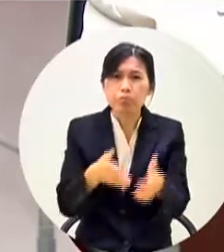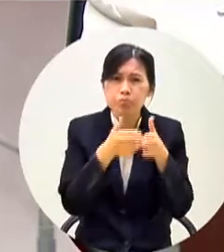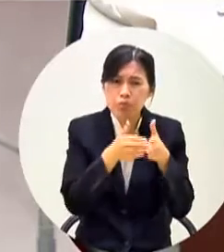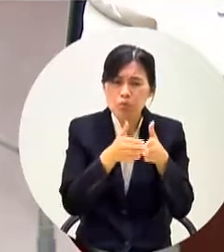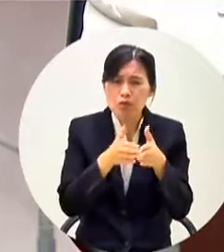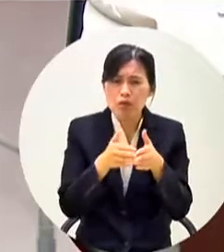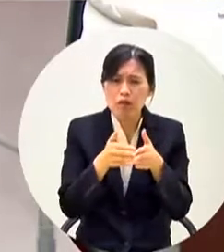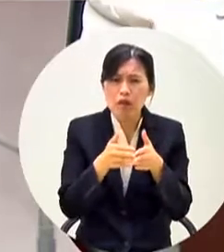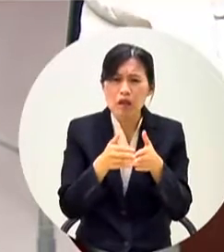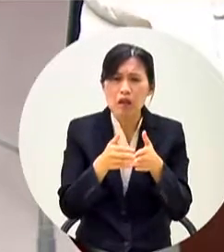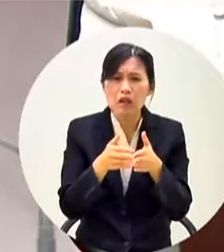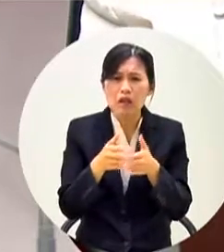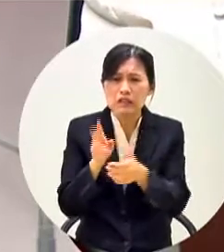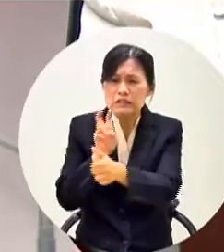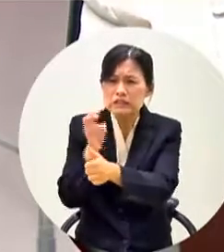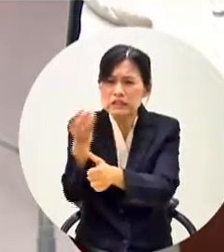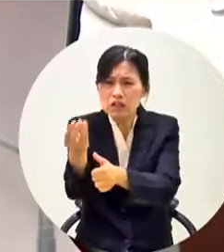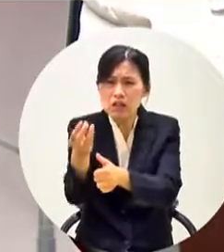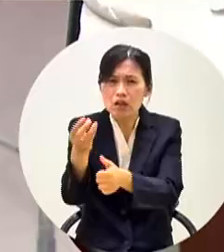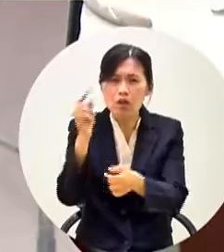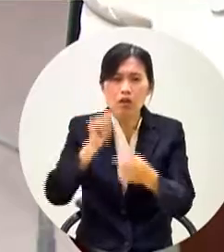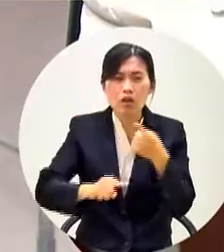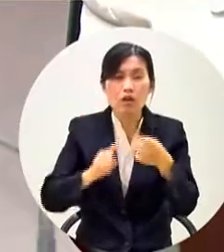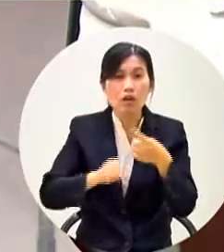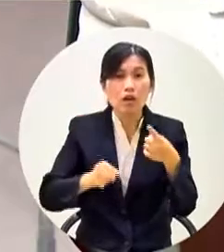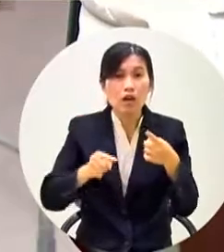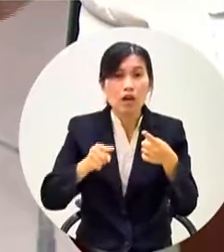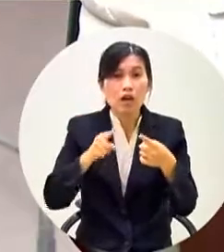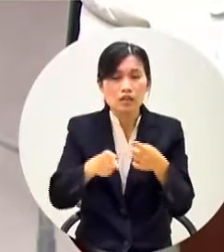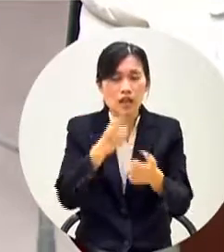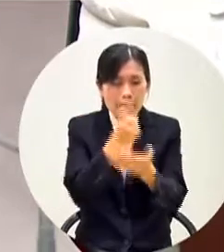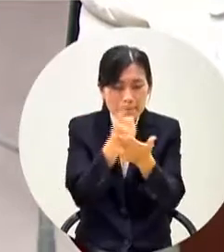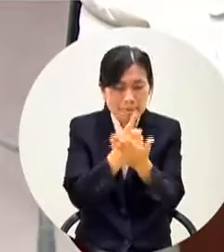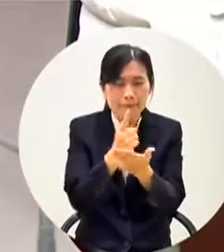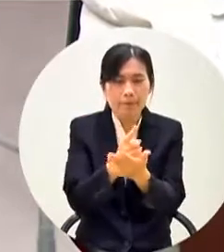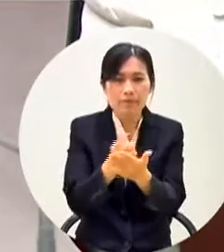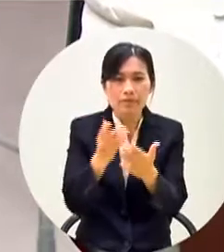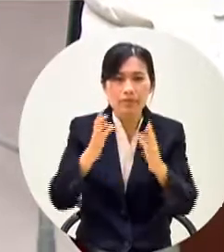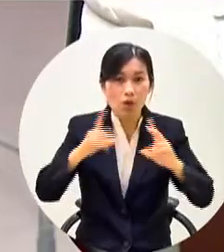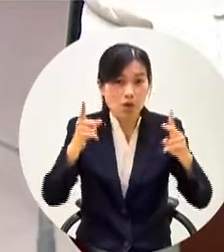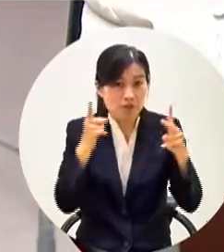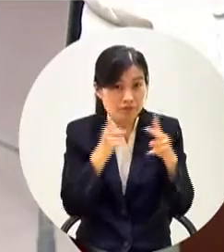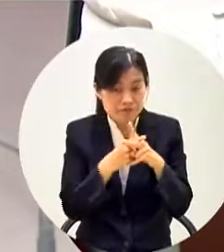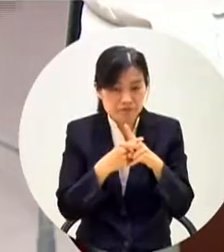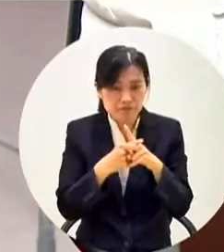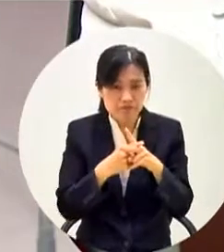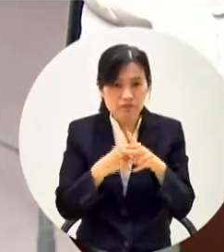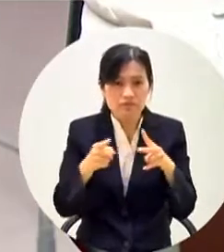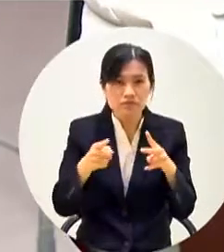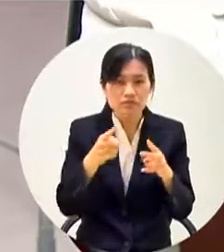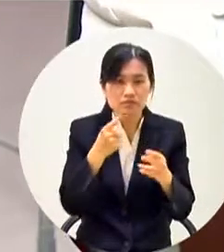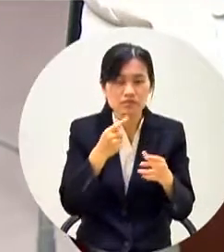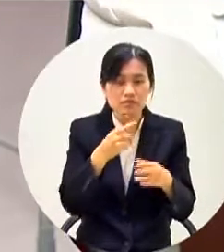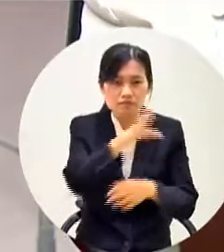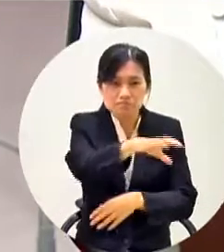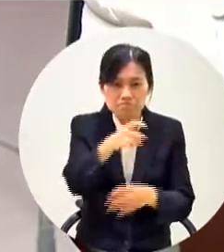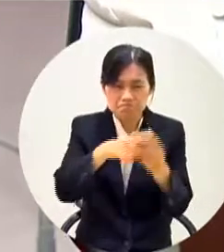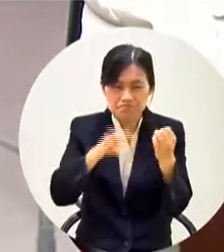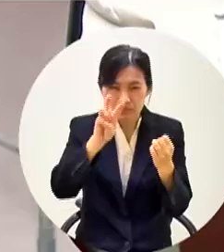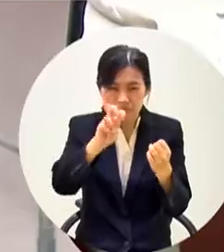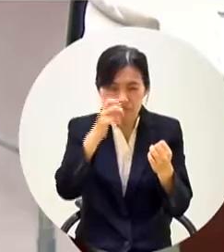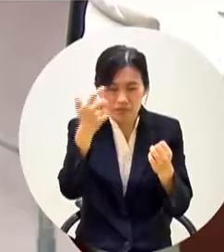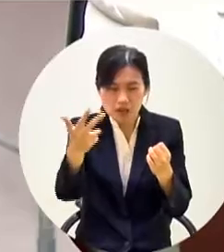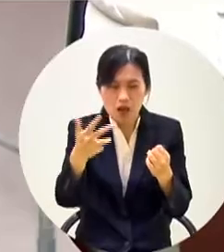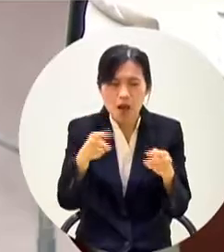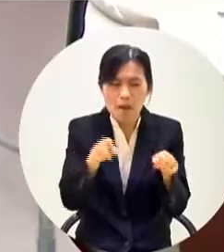只要在只要在每一個國小各個行政區域平均的實施每